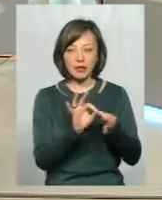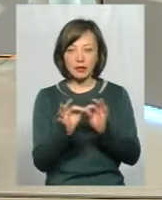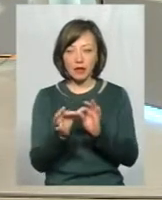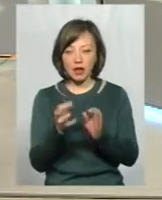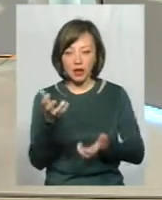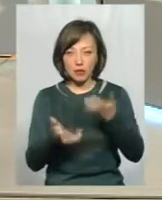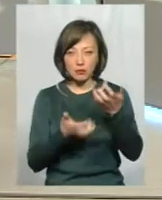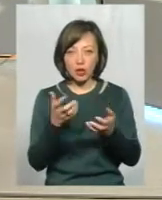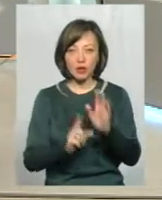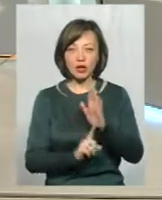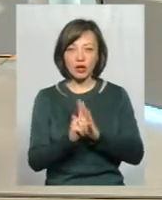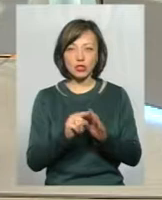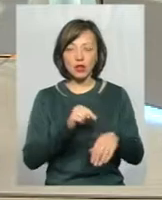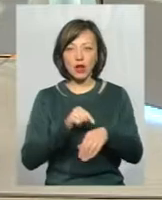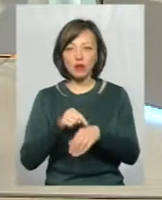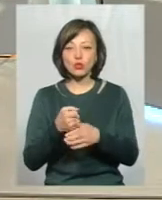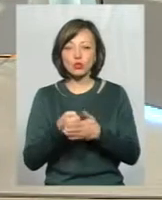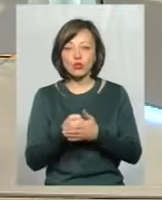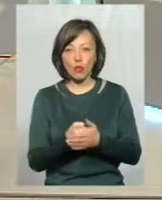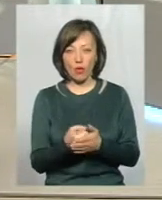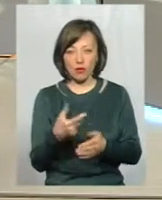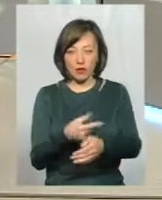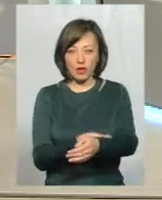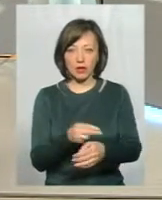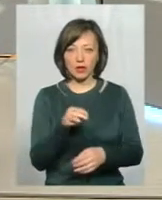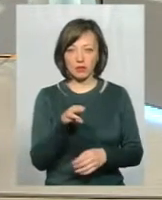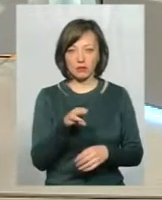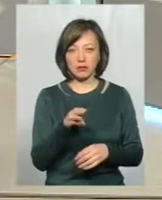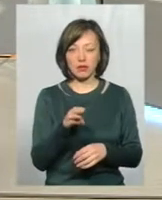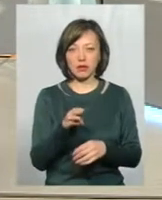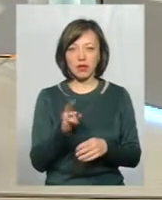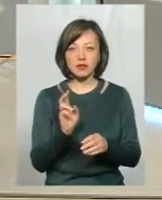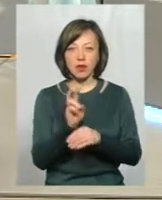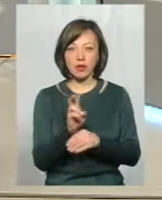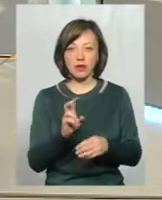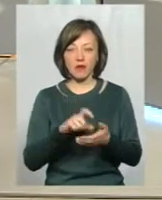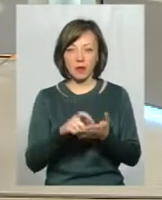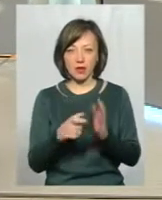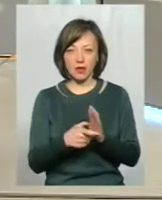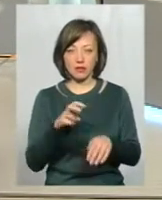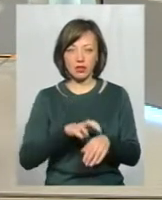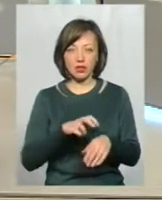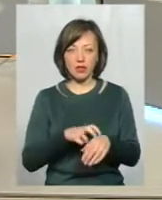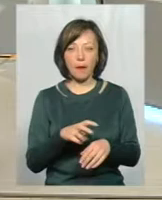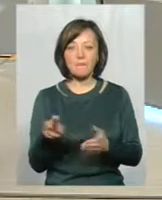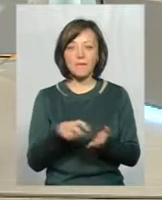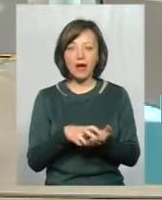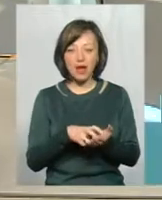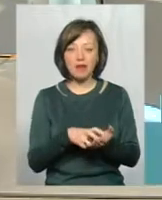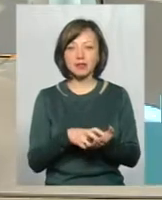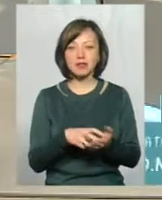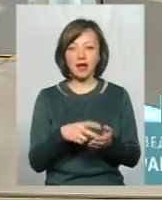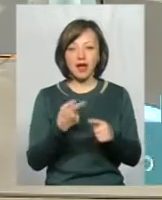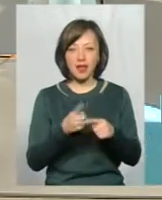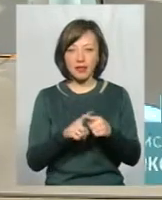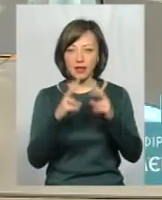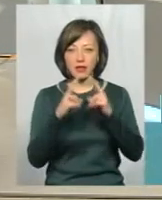розборі там почались реакції ще до введення туберкуліна і заходу в врачебний кабінет. Так що, бояться туберкуліна